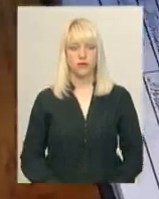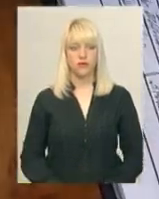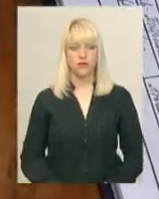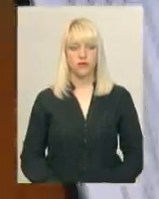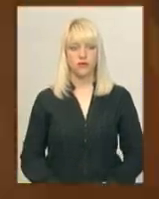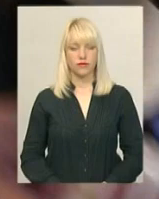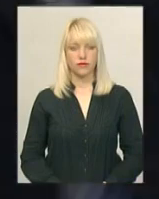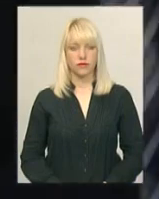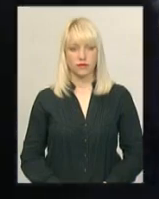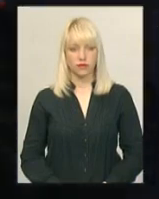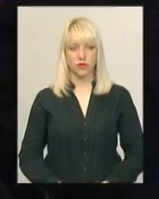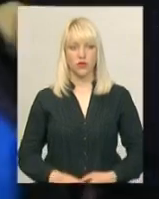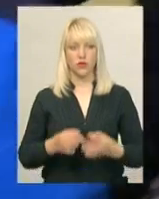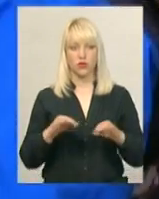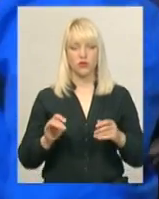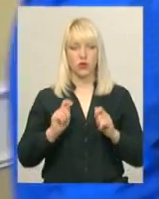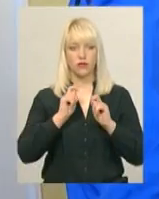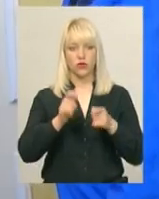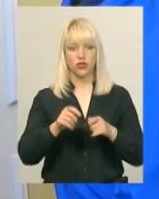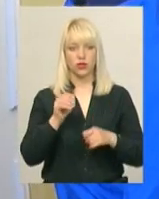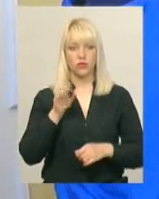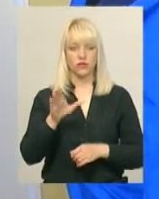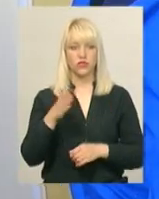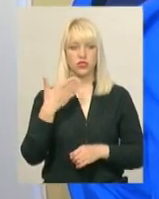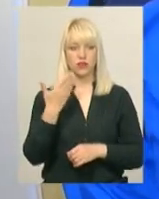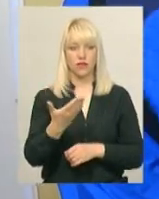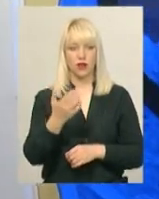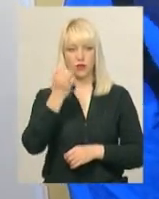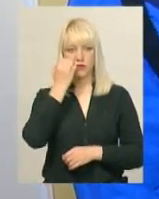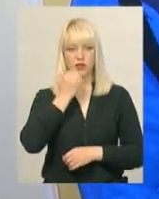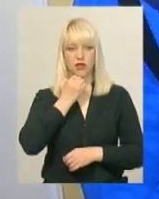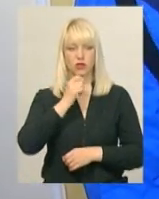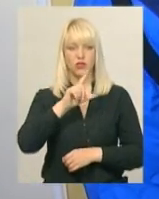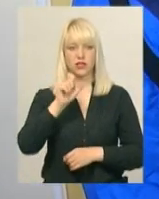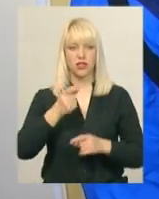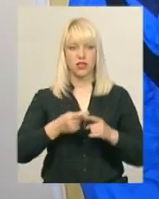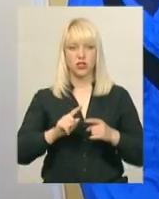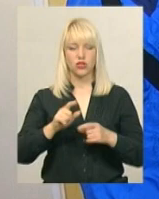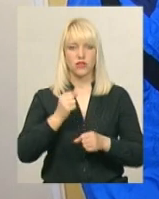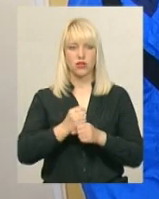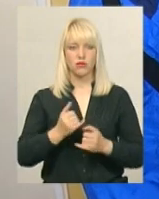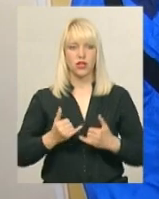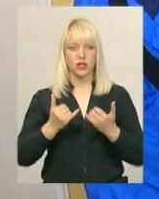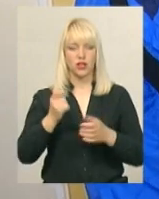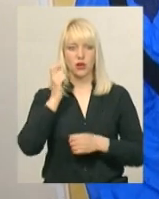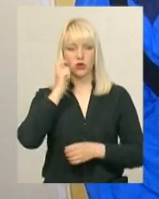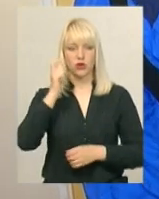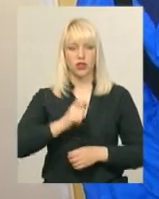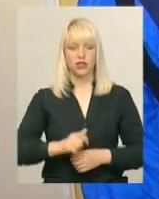Дозвольте прочити посвідчення вам. Дякую за те, що ви зробили для України.